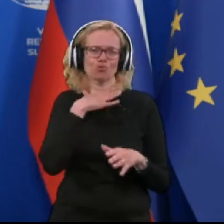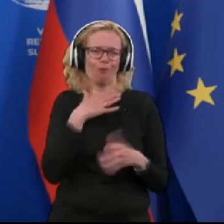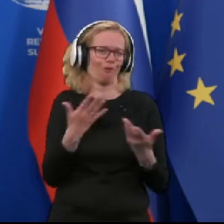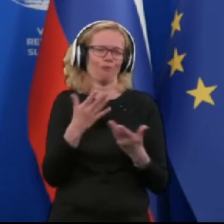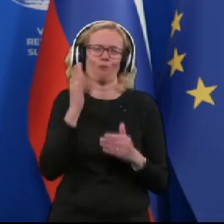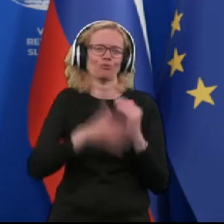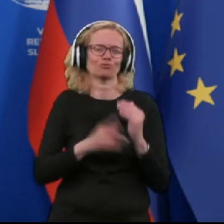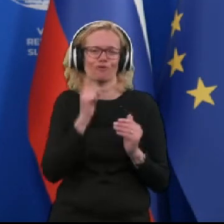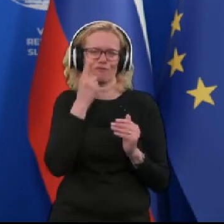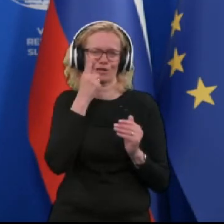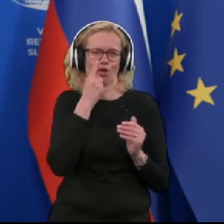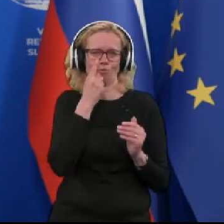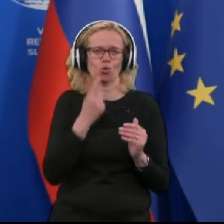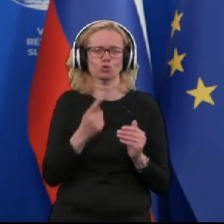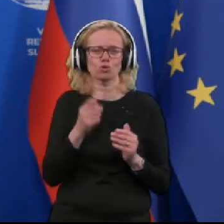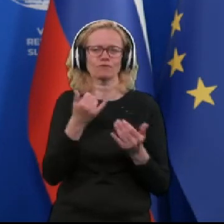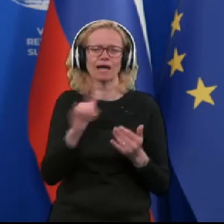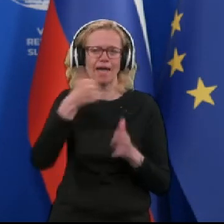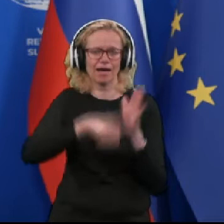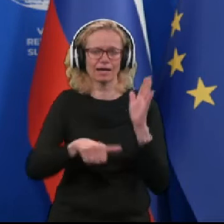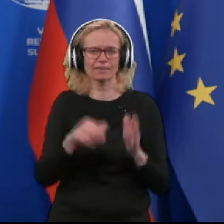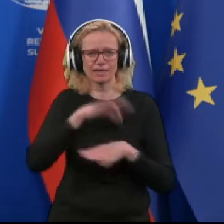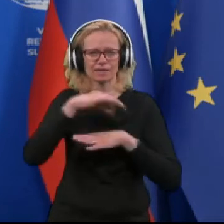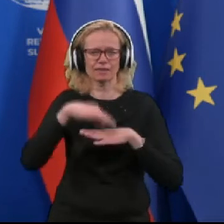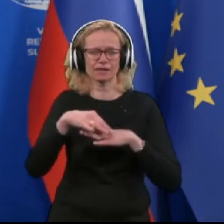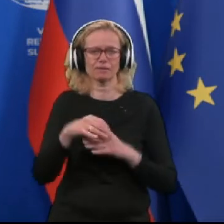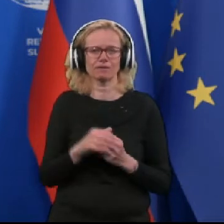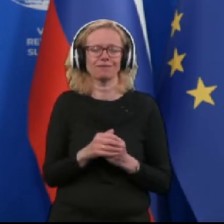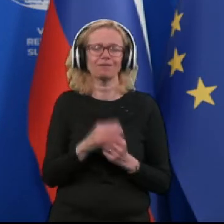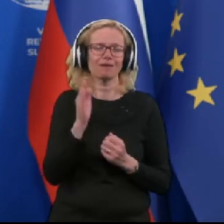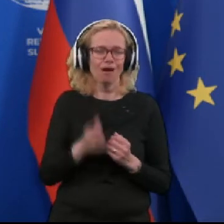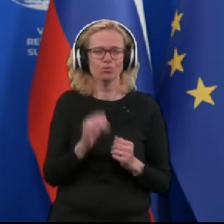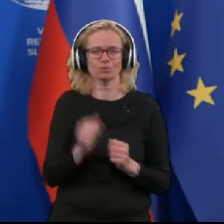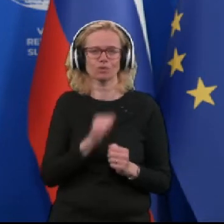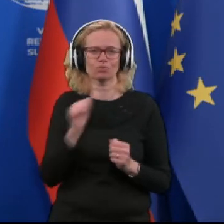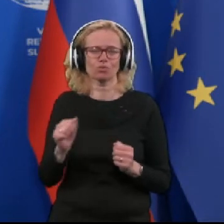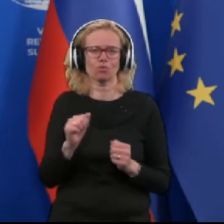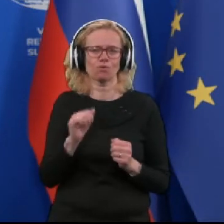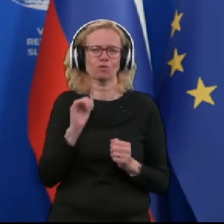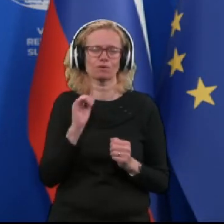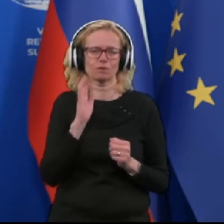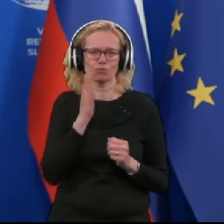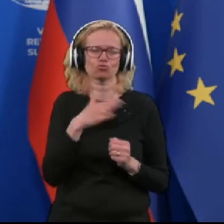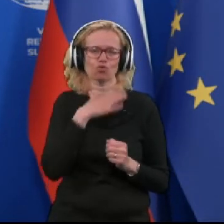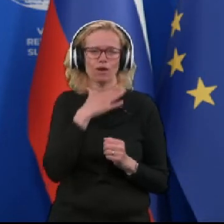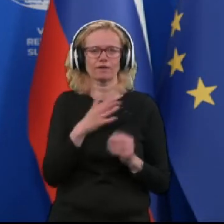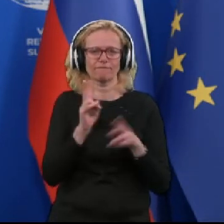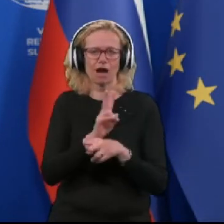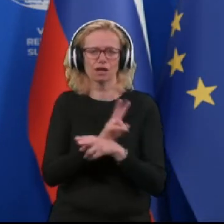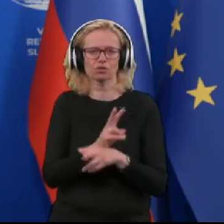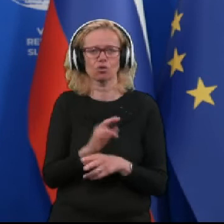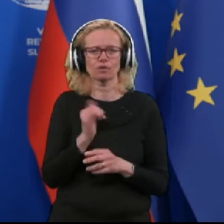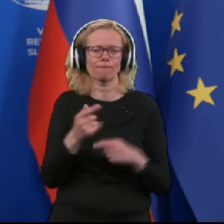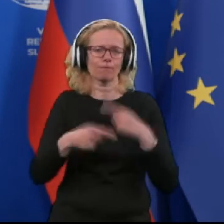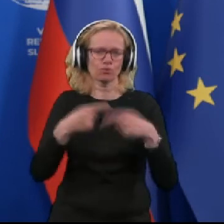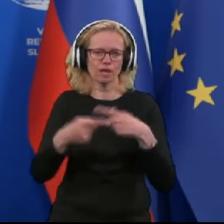Vsaj enkrat na teden in ravno zato, da je šolanje varno in poteka